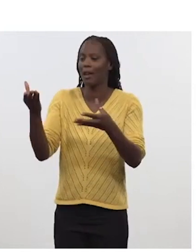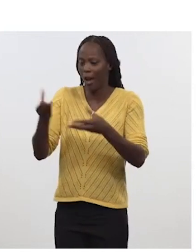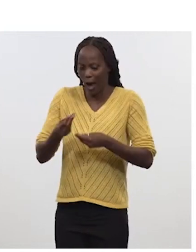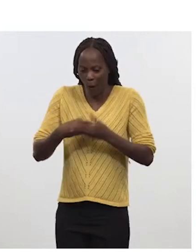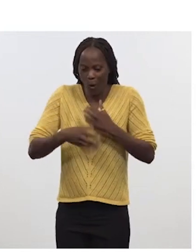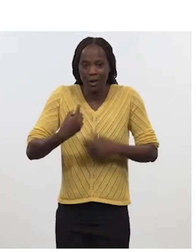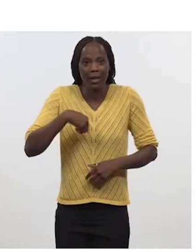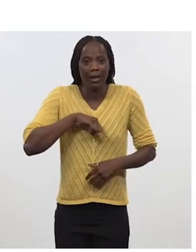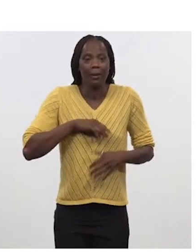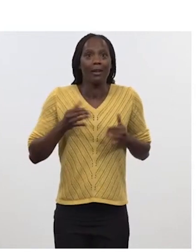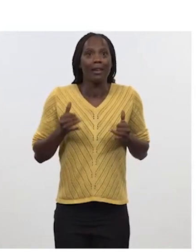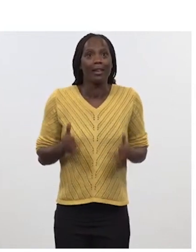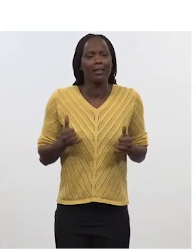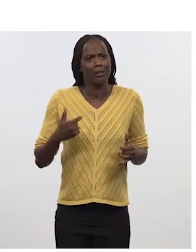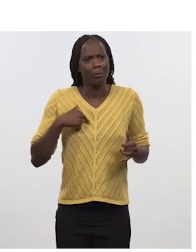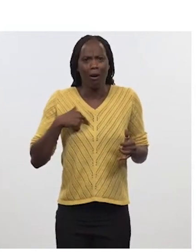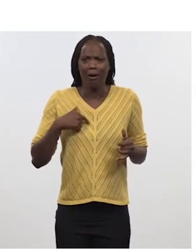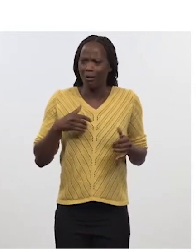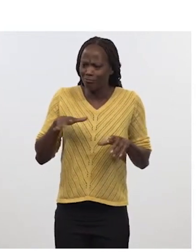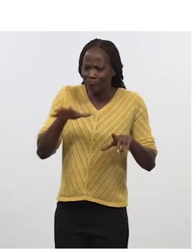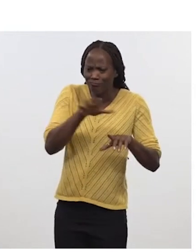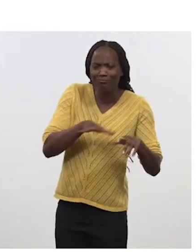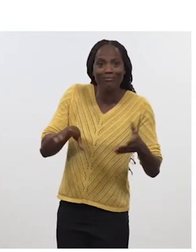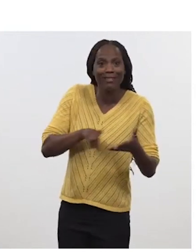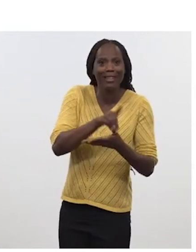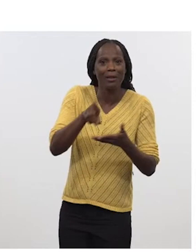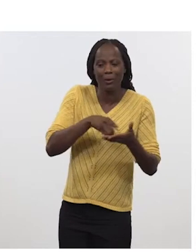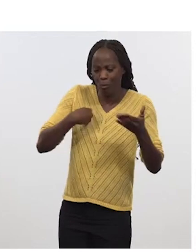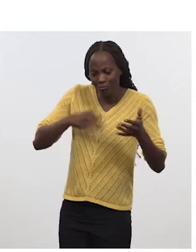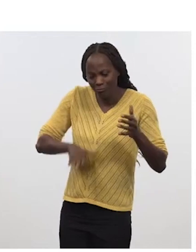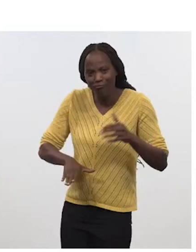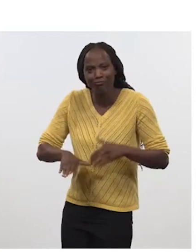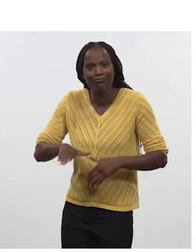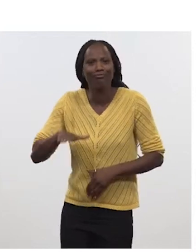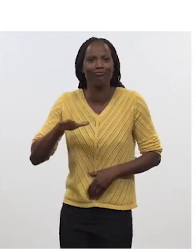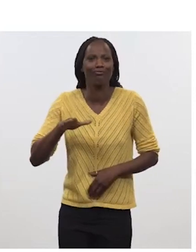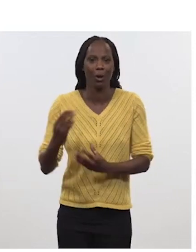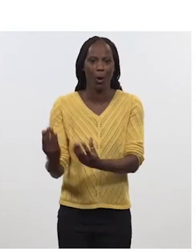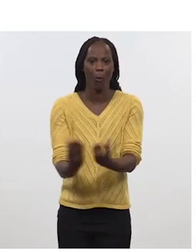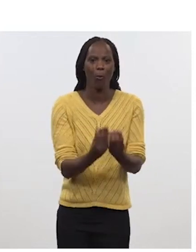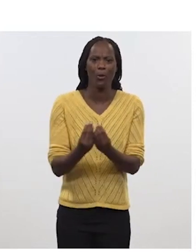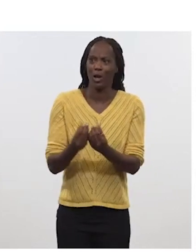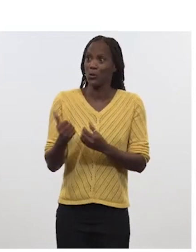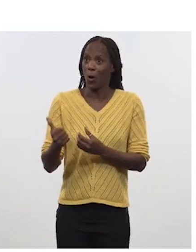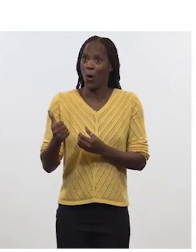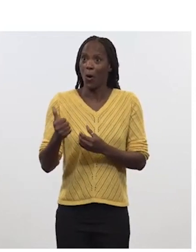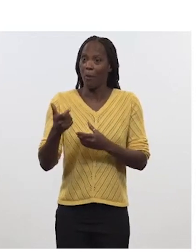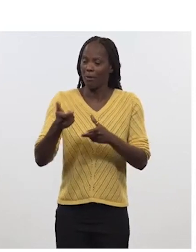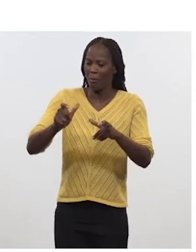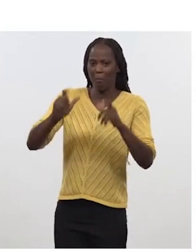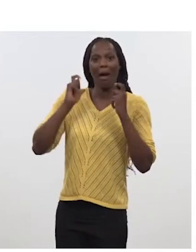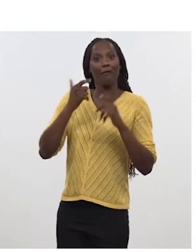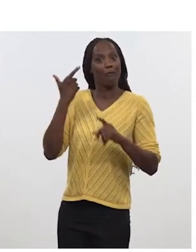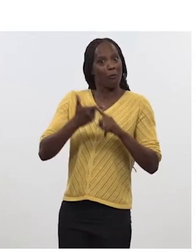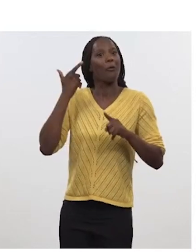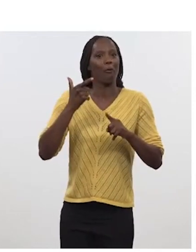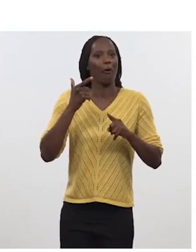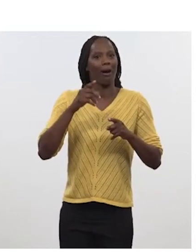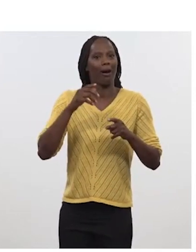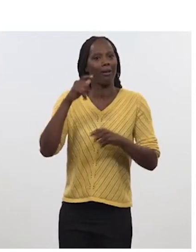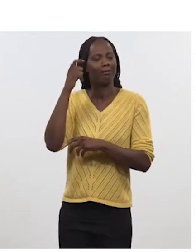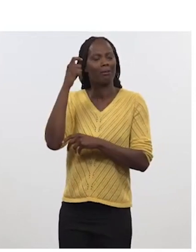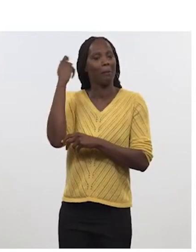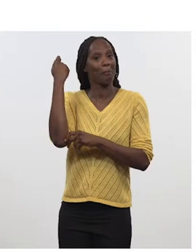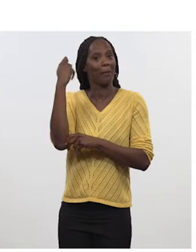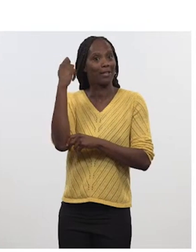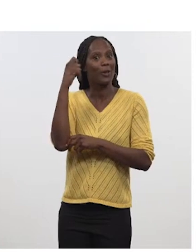j'ai grandi dans ce département. Les habitants de ce territoire m'ont élu par deux fois président du département. J